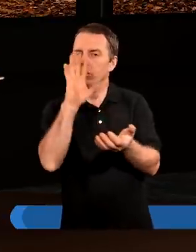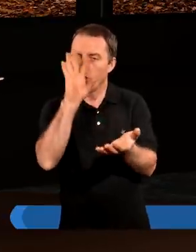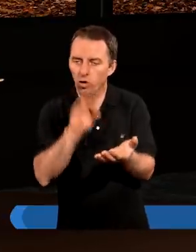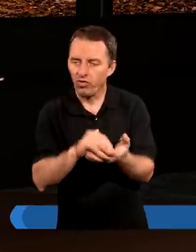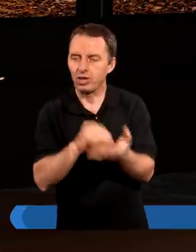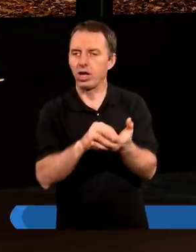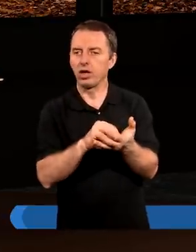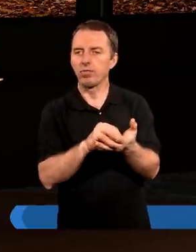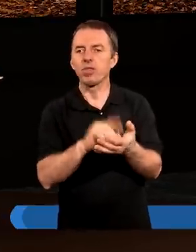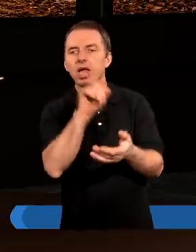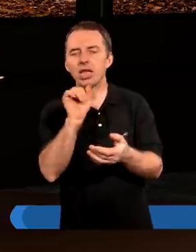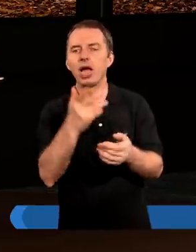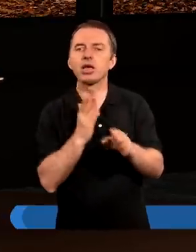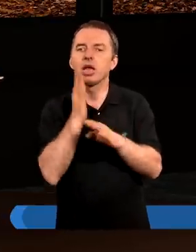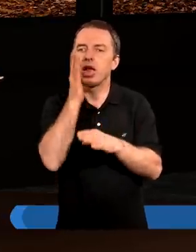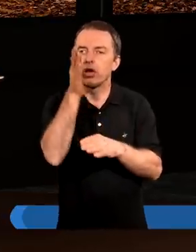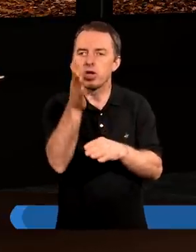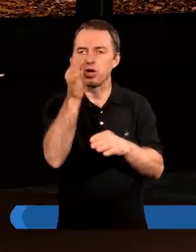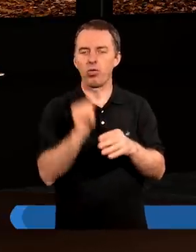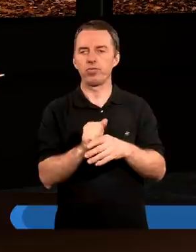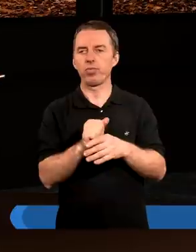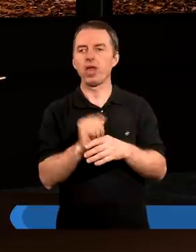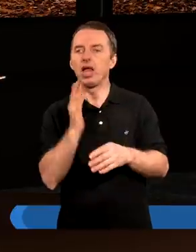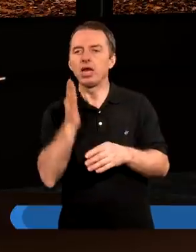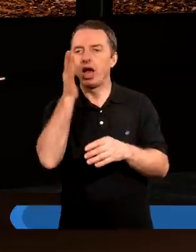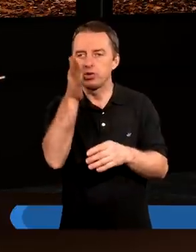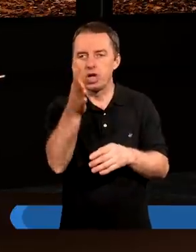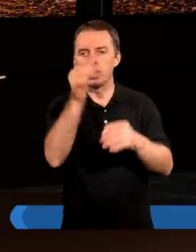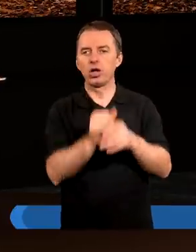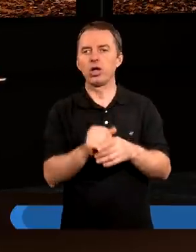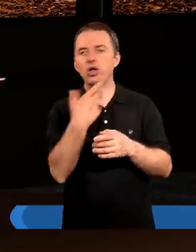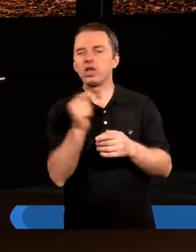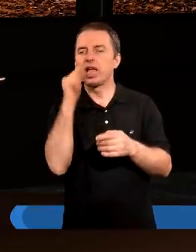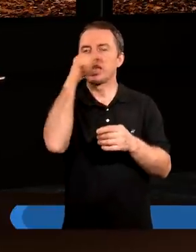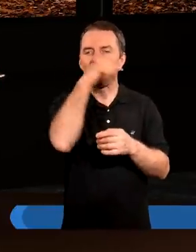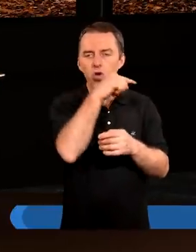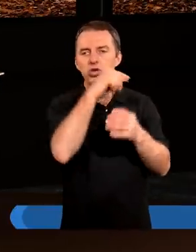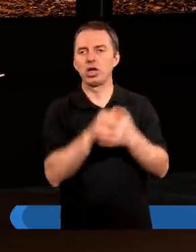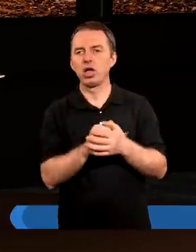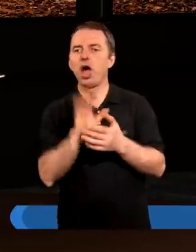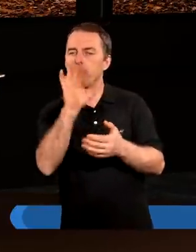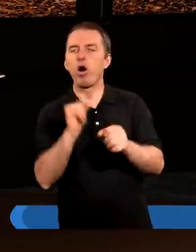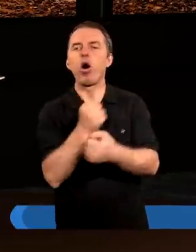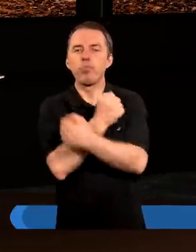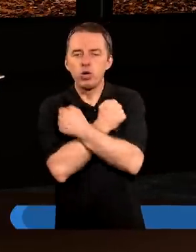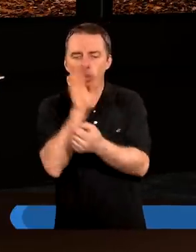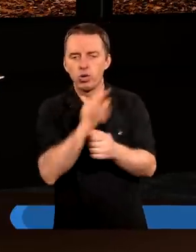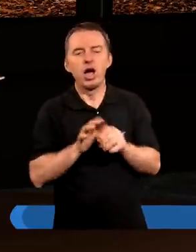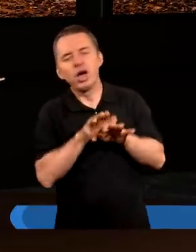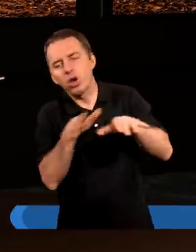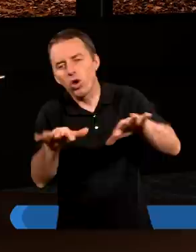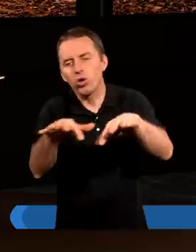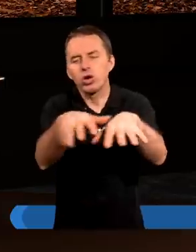Doświadczenie zaś nadzieją. A nadzieja nie zawodzi, bo miłość Boża